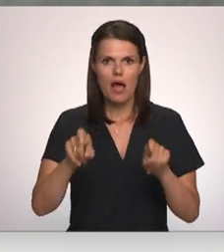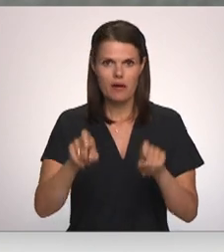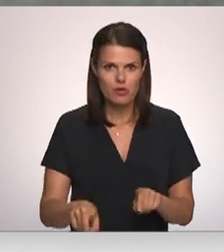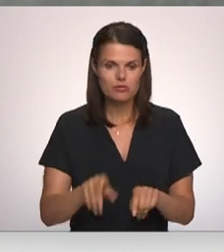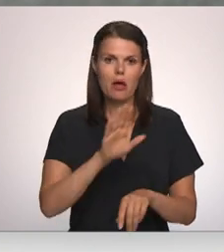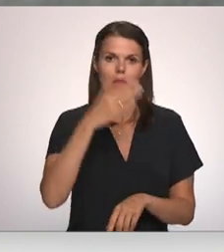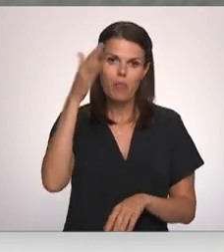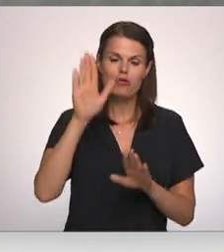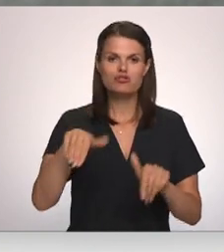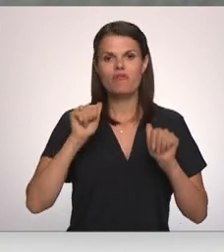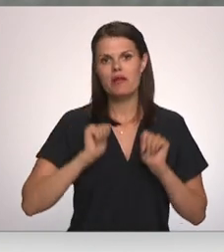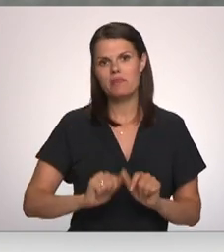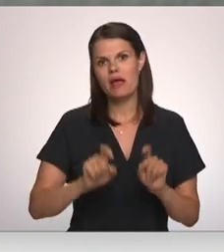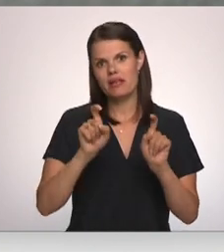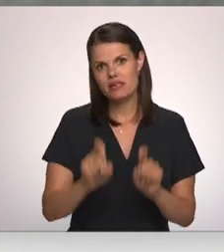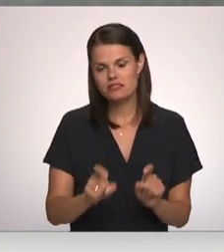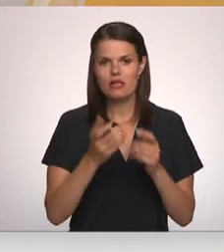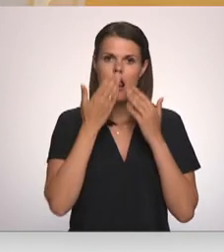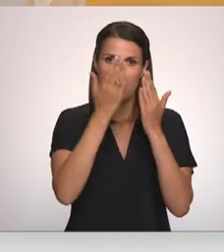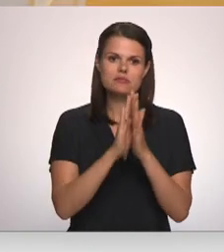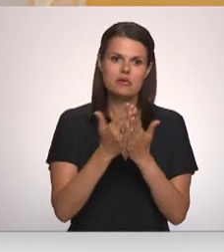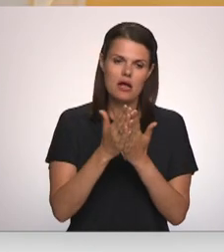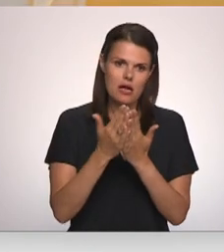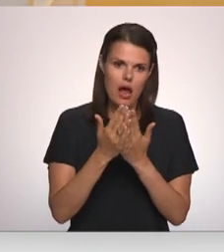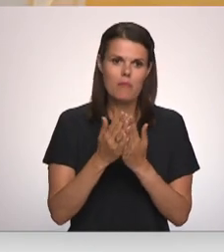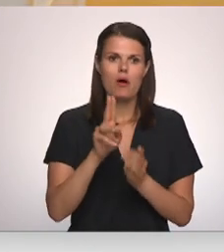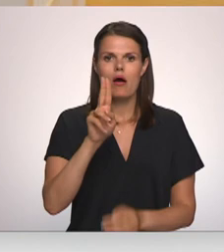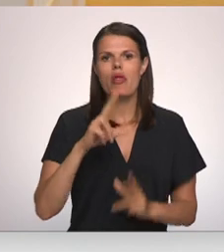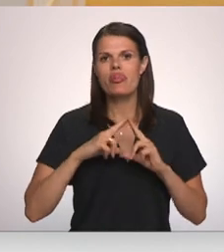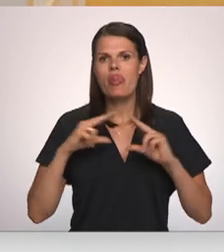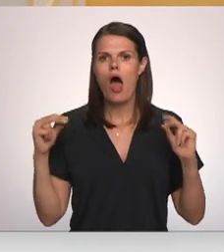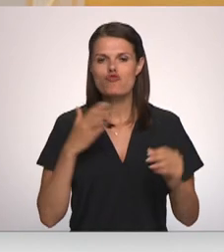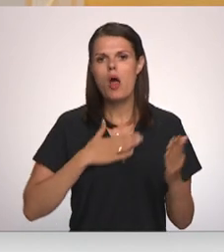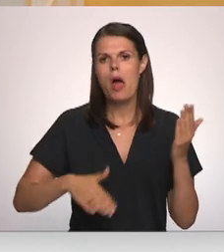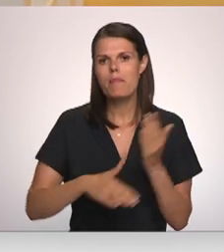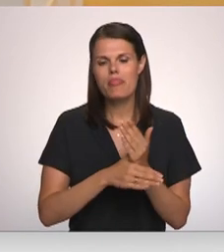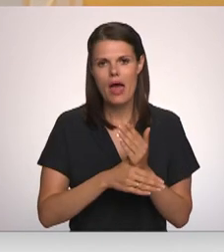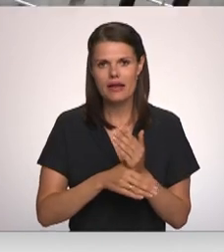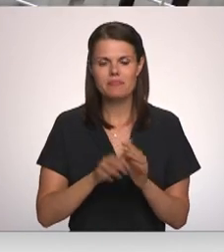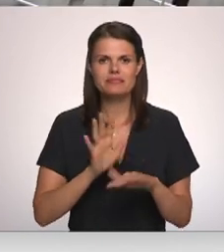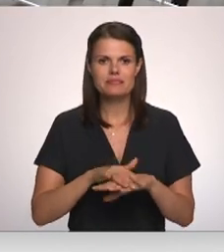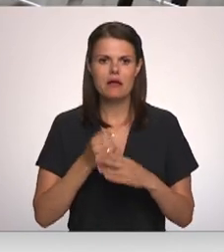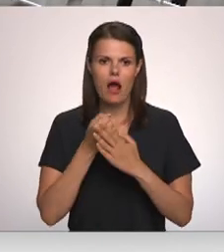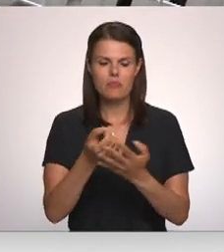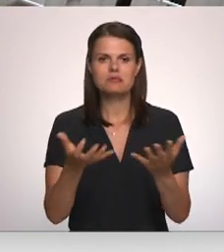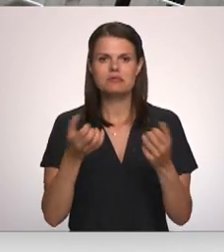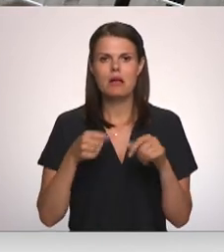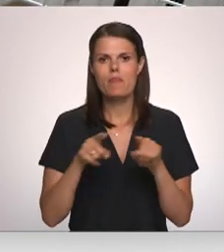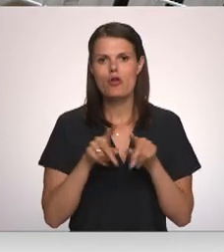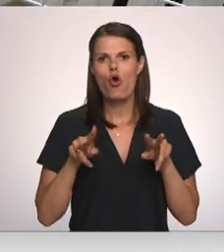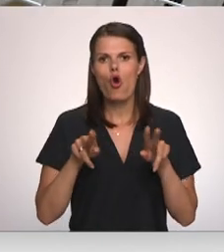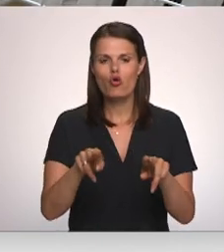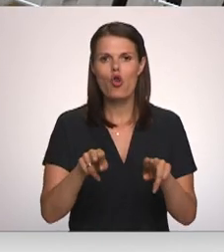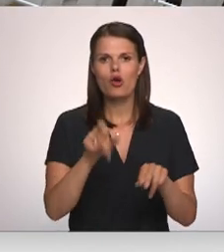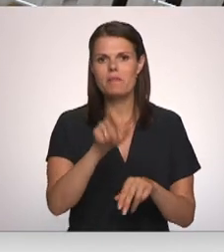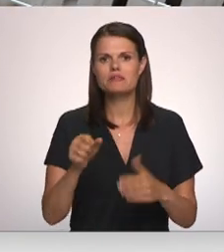sēdēt, lasīt grāmatu un baudīt. NATO labdarības tirdziņa atbalsta šogad saņēma arī onkoloģisko pacientu atbalsta